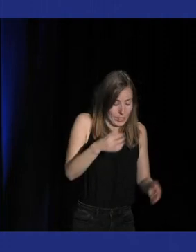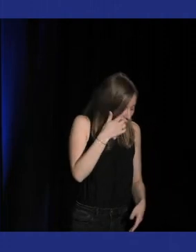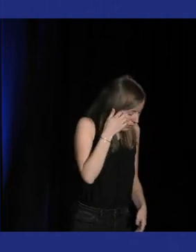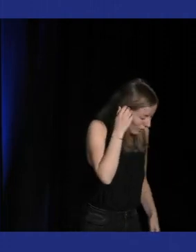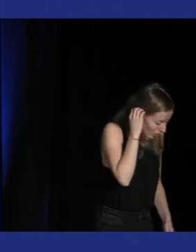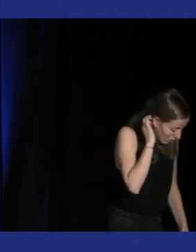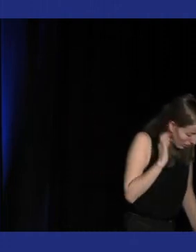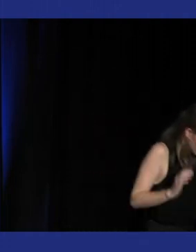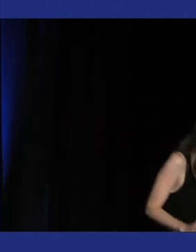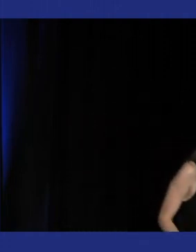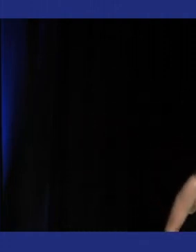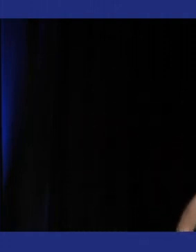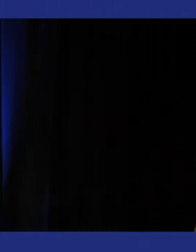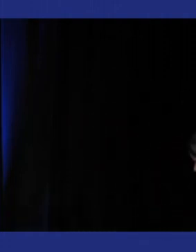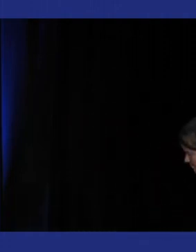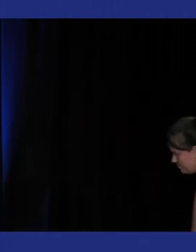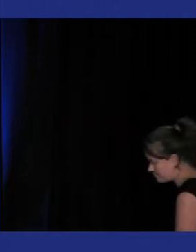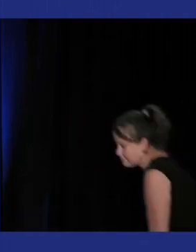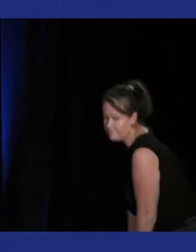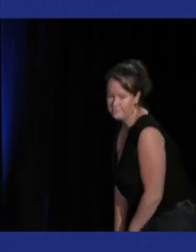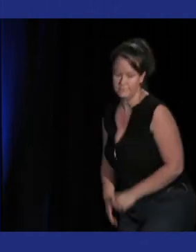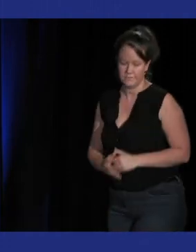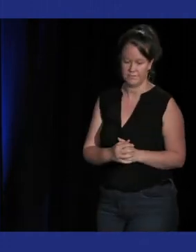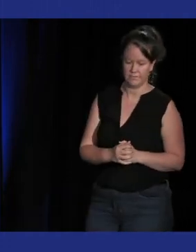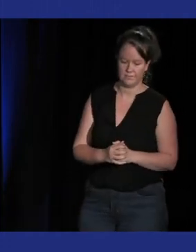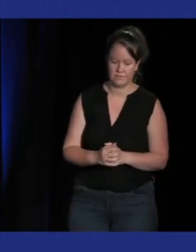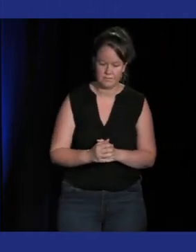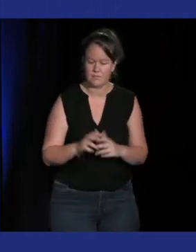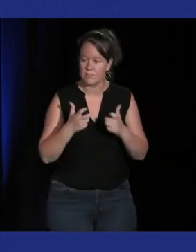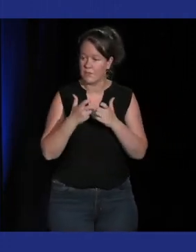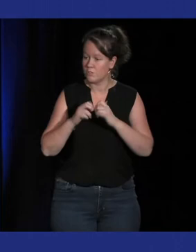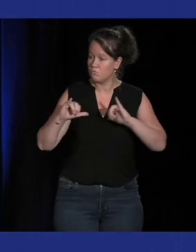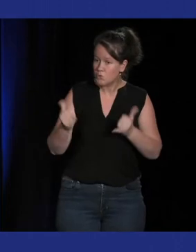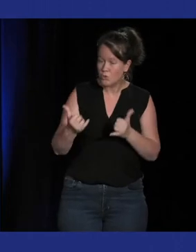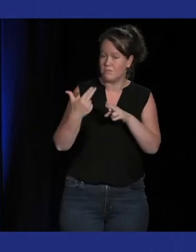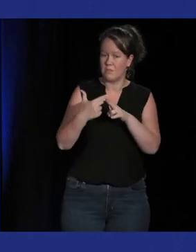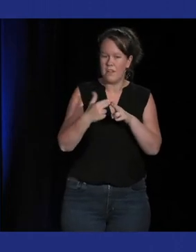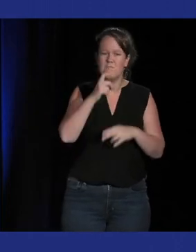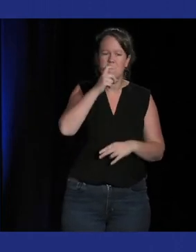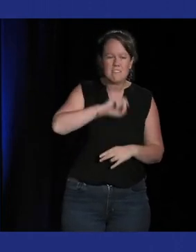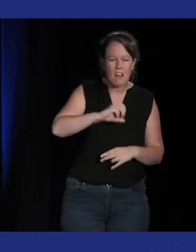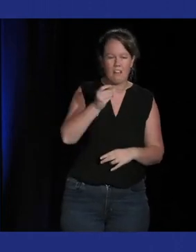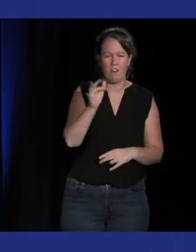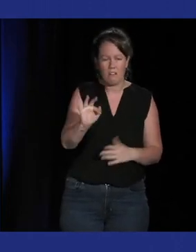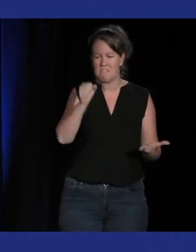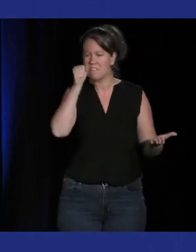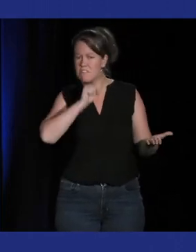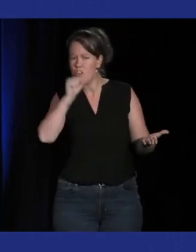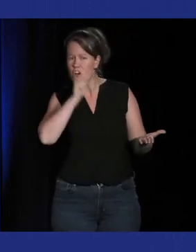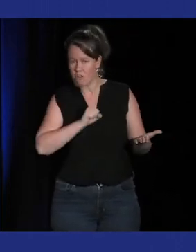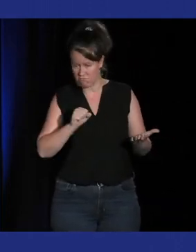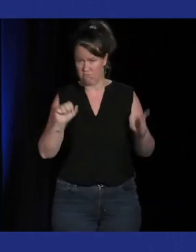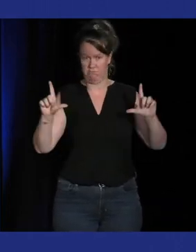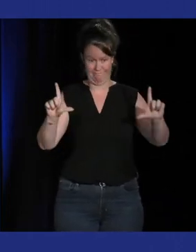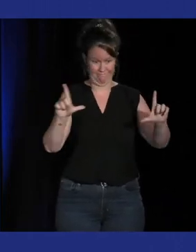justement Metal and Singer qui est sorti là récemment qui demande pareil de suivre alors là du coup c'est en vue la première personne dans un FPS